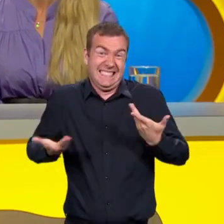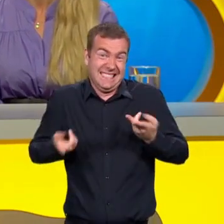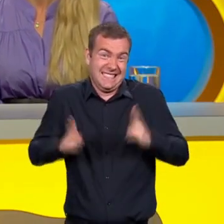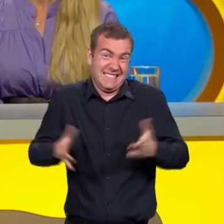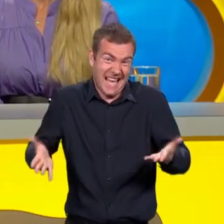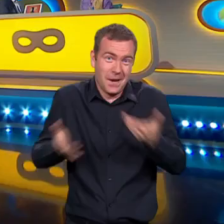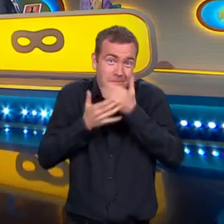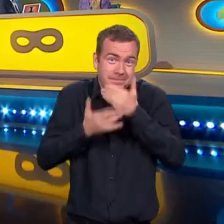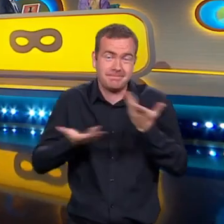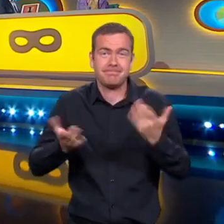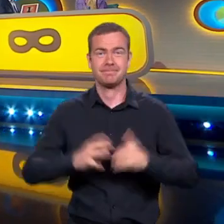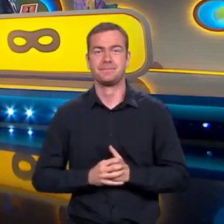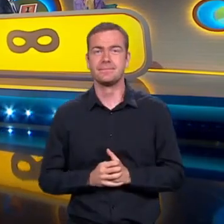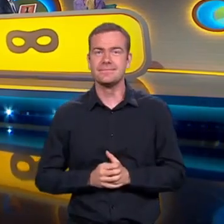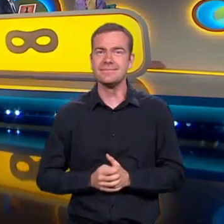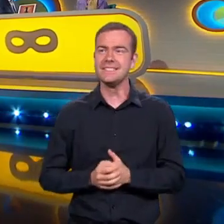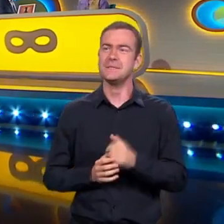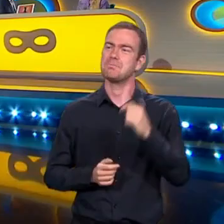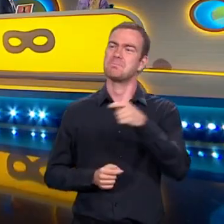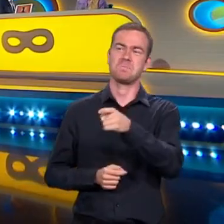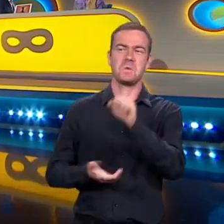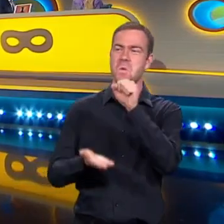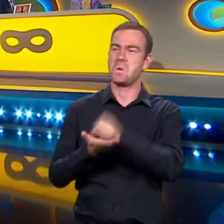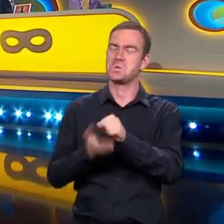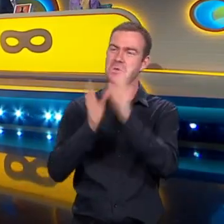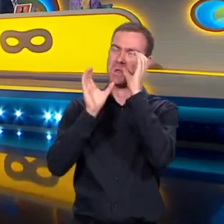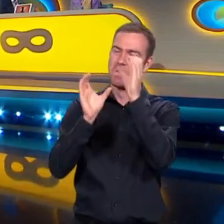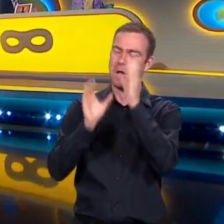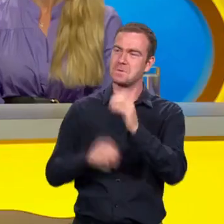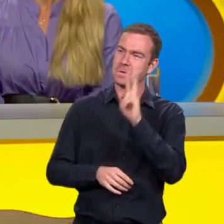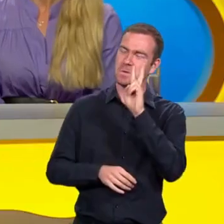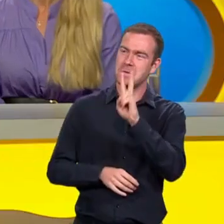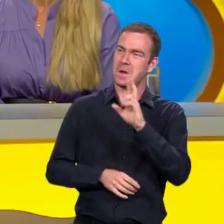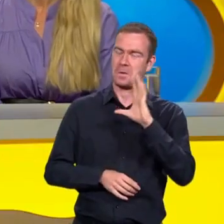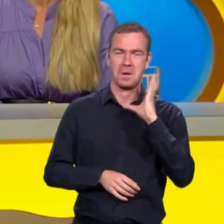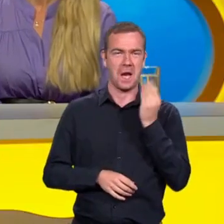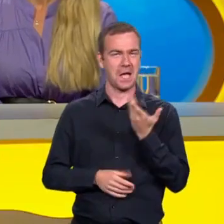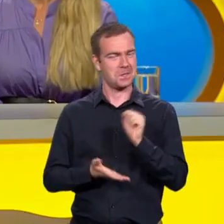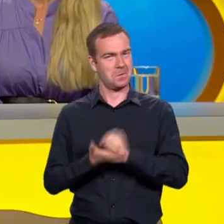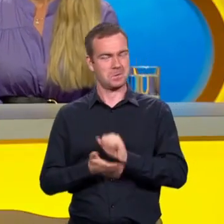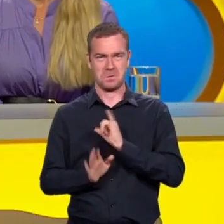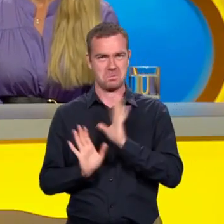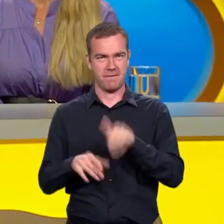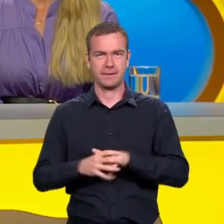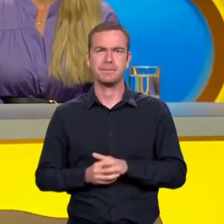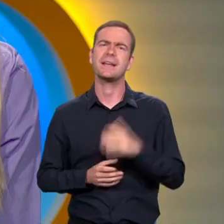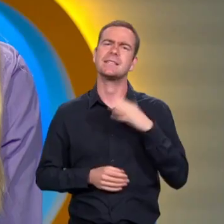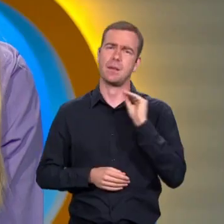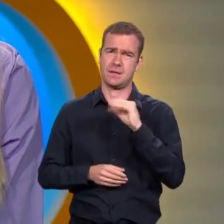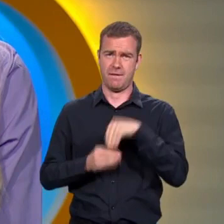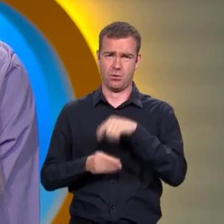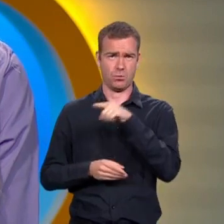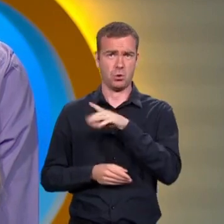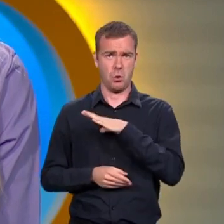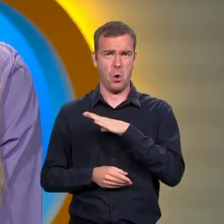keby ste mali krásná. Tak to se nepovedlo. ten dotyčný. Je to veľké fopa, je to katastrofa pre kůzelníka? v tuto